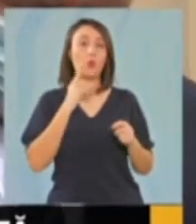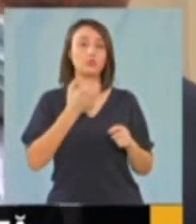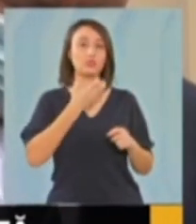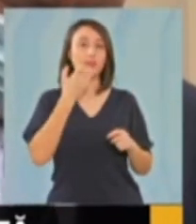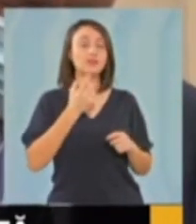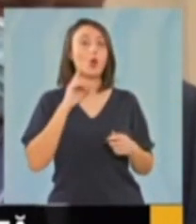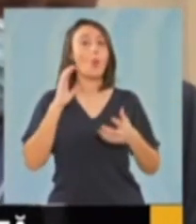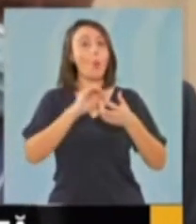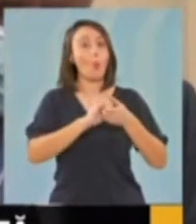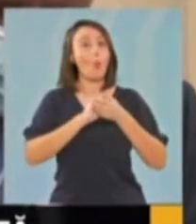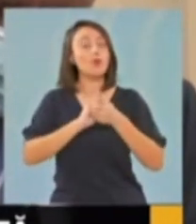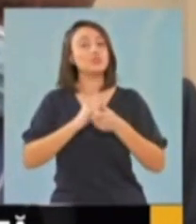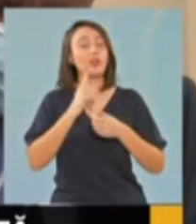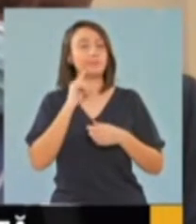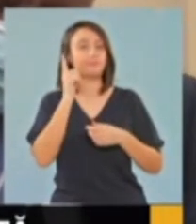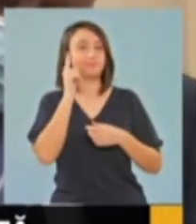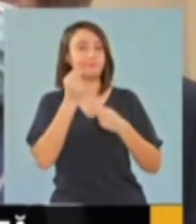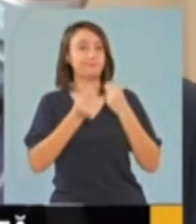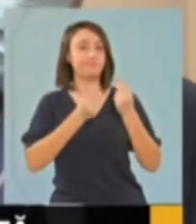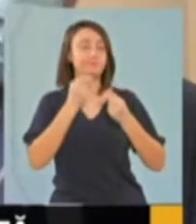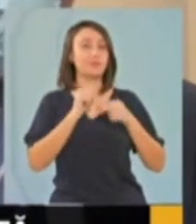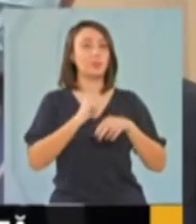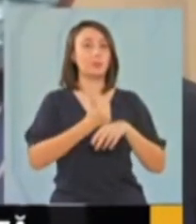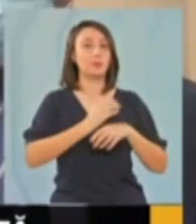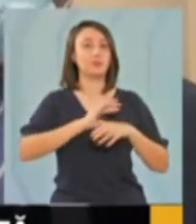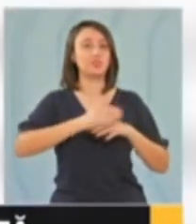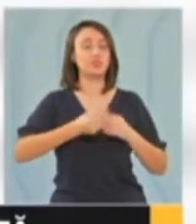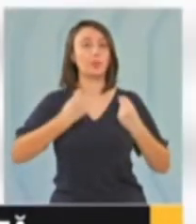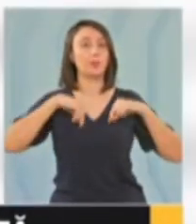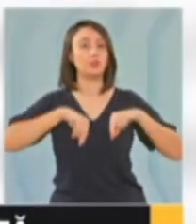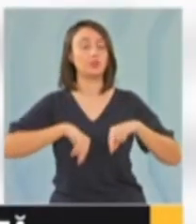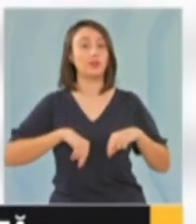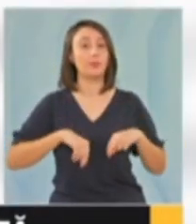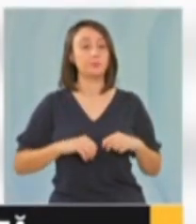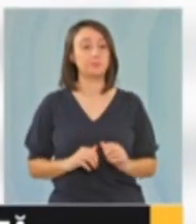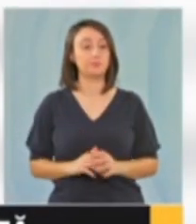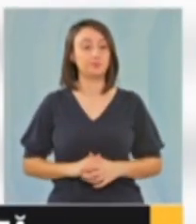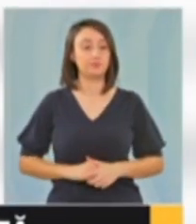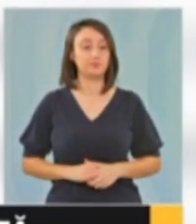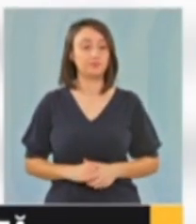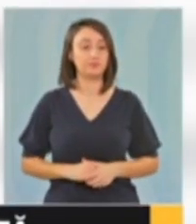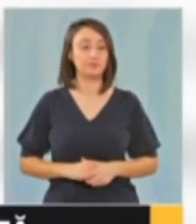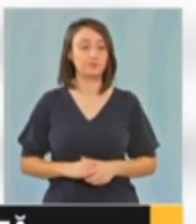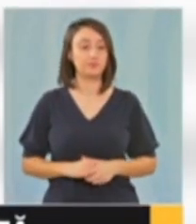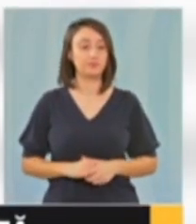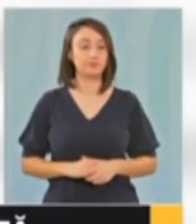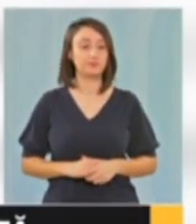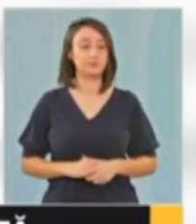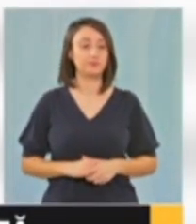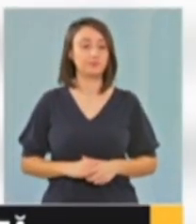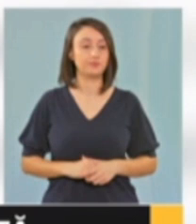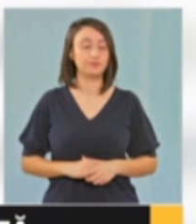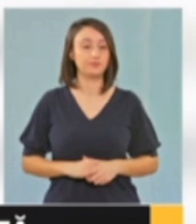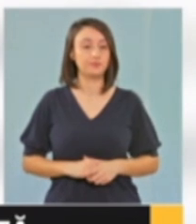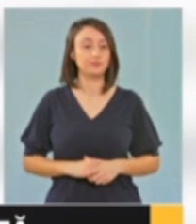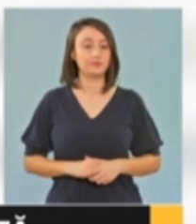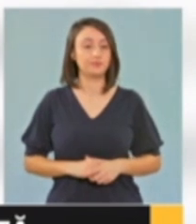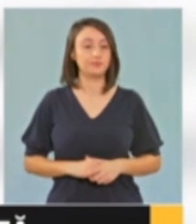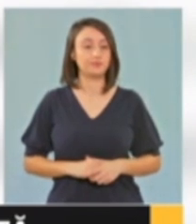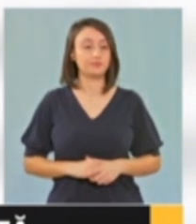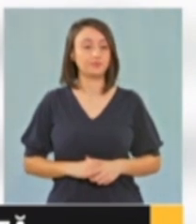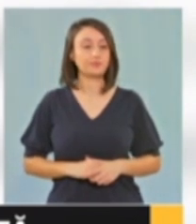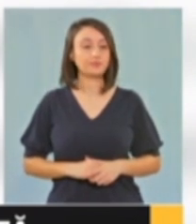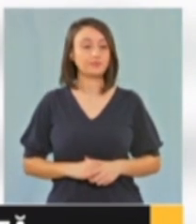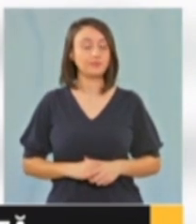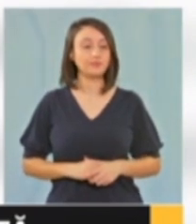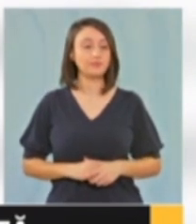ședință a coaliției și l-a ironizat pe prim vicepreședintele PNL. Am înțeles că Rares Bogdan a pus Batistuța pe globul de cristal și a văzut că se